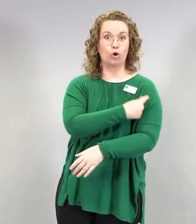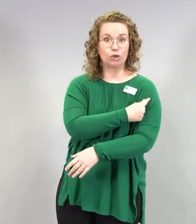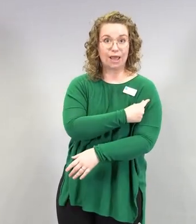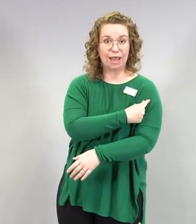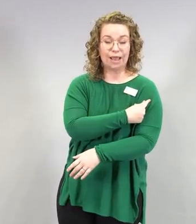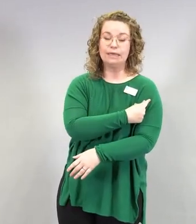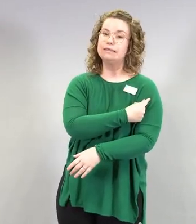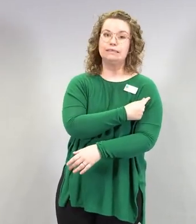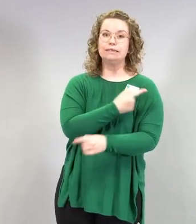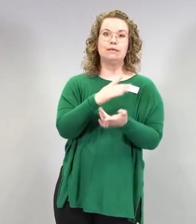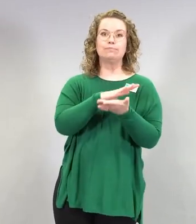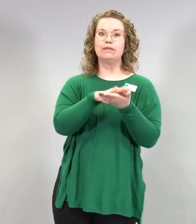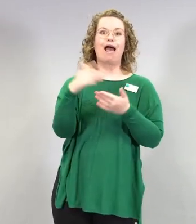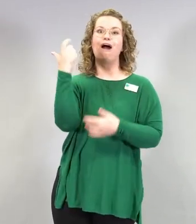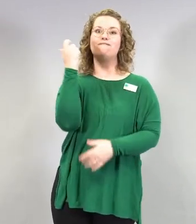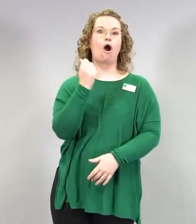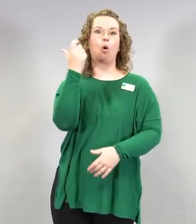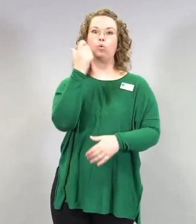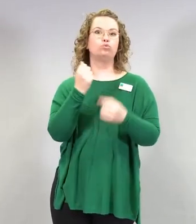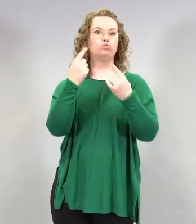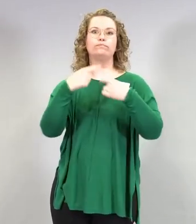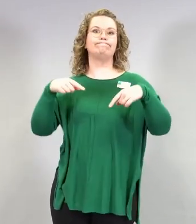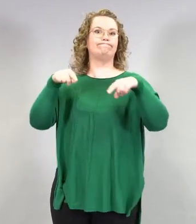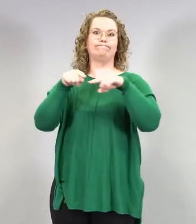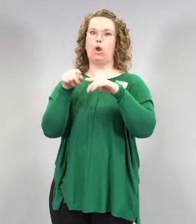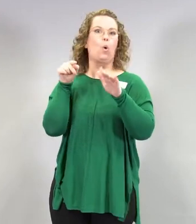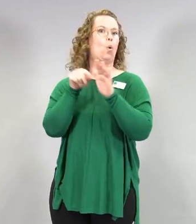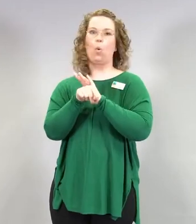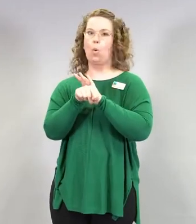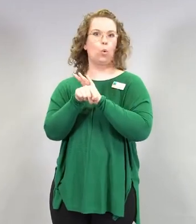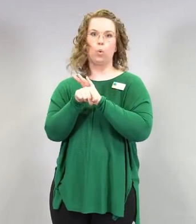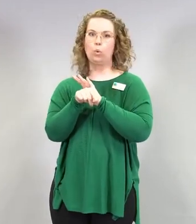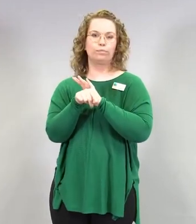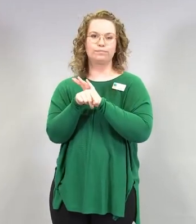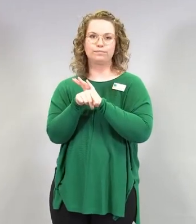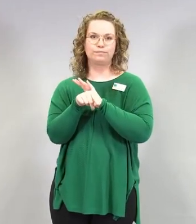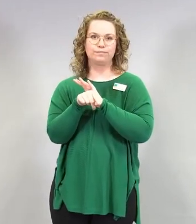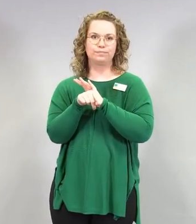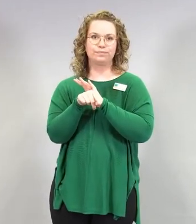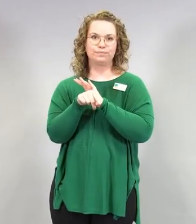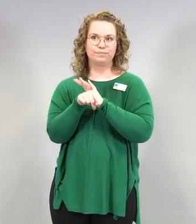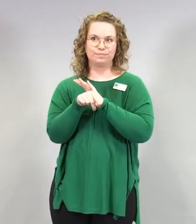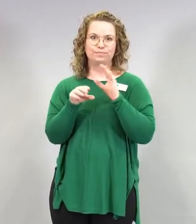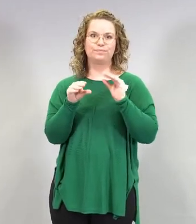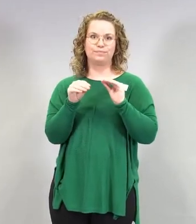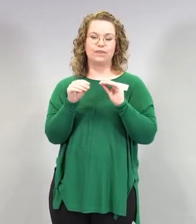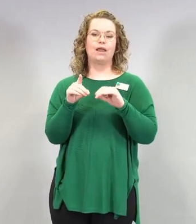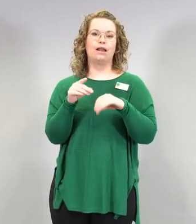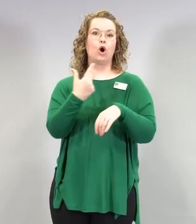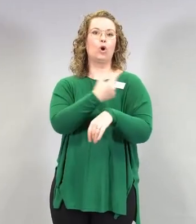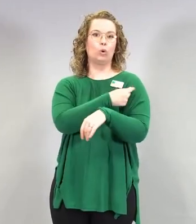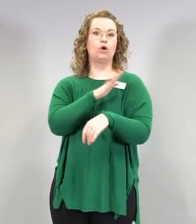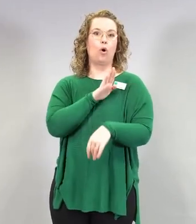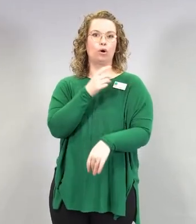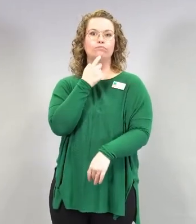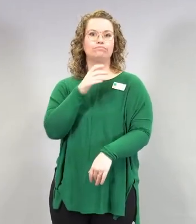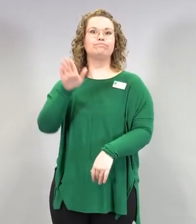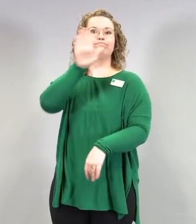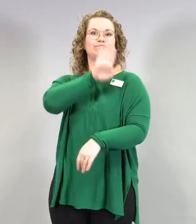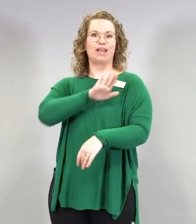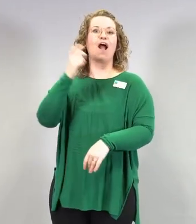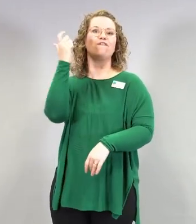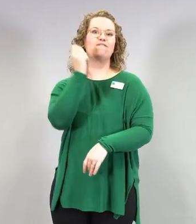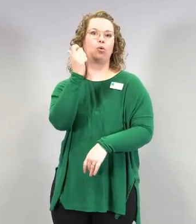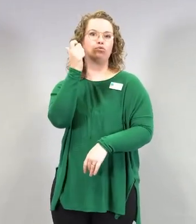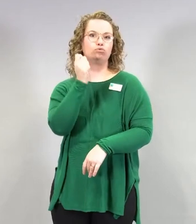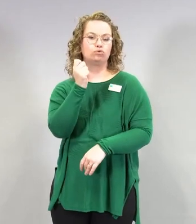vakuutuksen piirissä, sen kansallisen vakuutuksen piirissä, mikä meillä tästä rokotteesta on. Eli tämä on se syy,